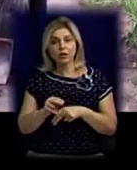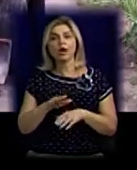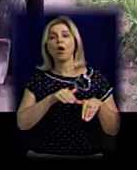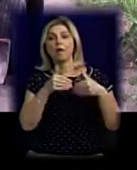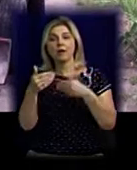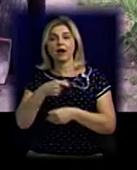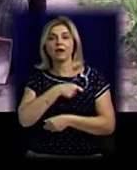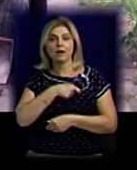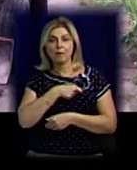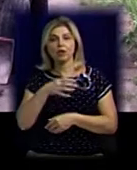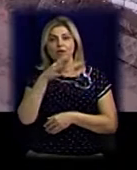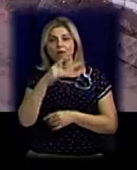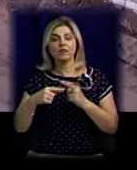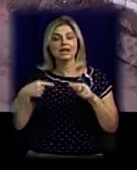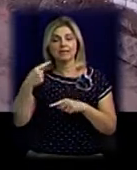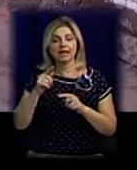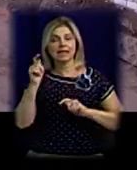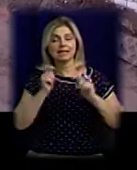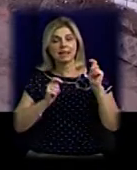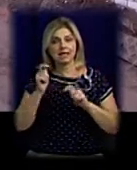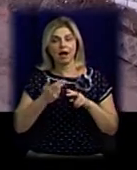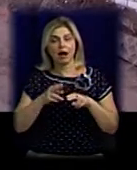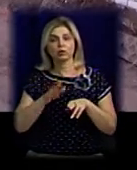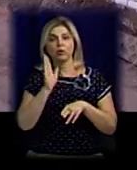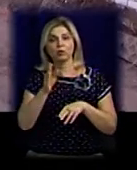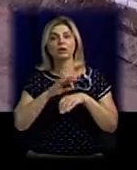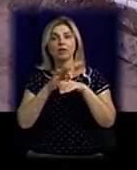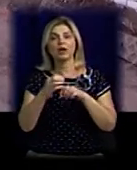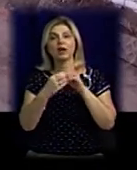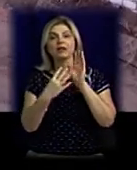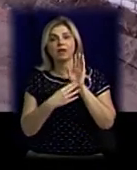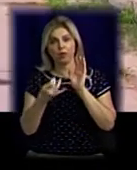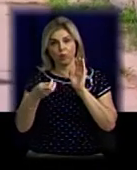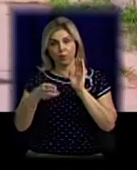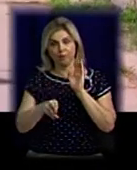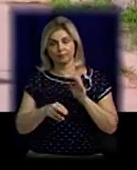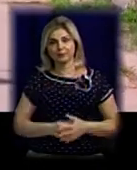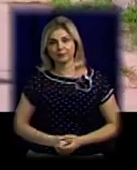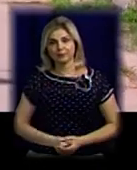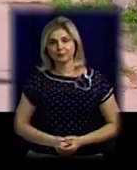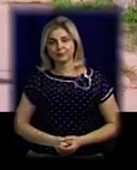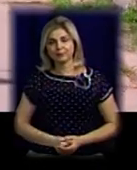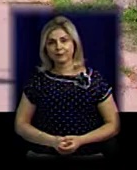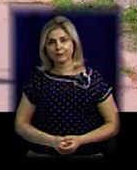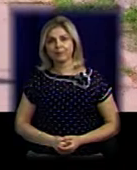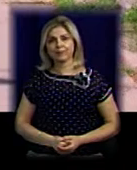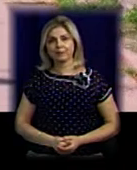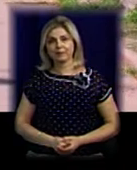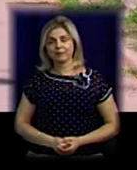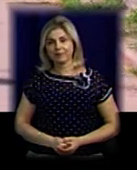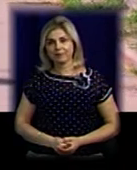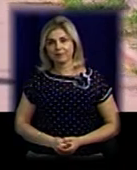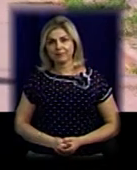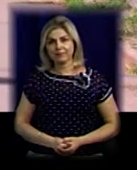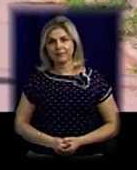депутатського корпусу під час наступної сесії, яка відбудеться 19 липня. Олександр Гордієнко, Артем Белібов.